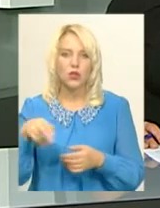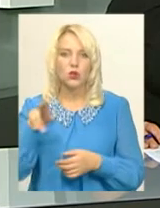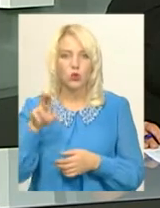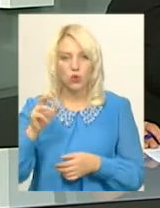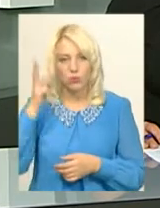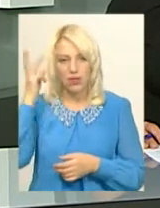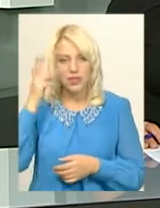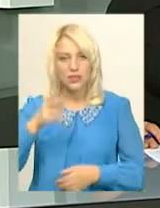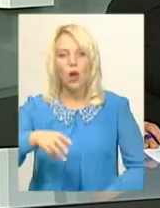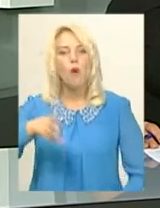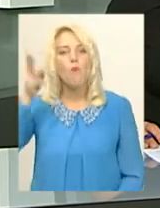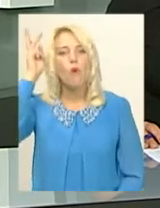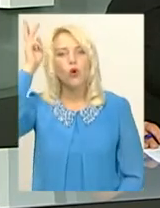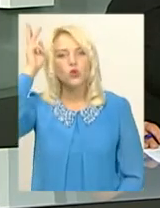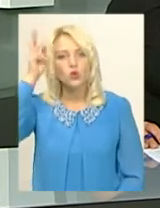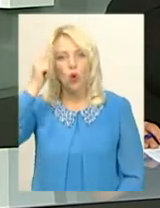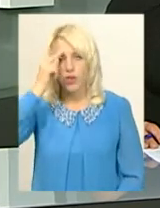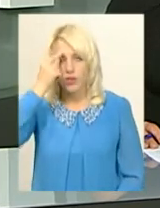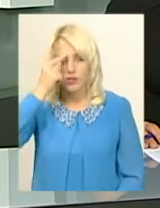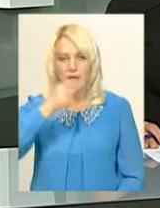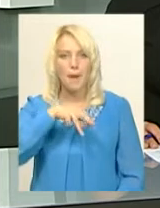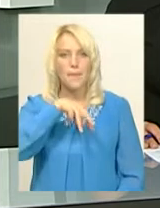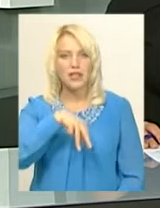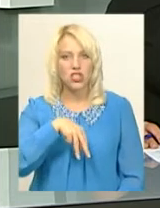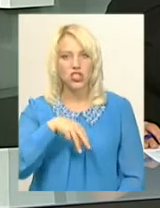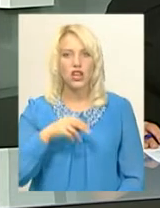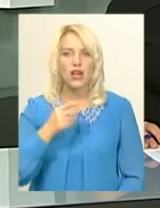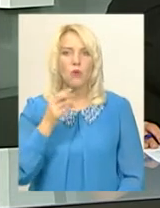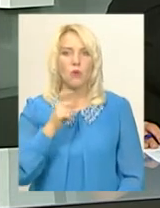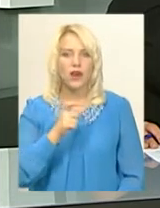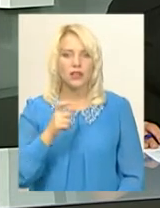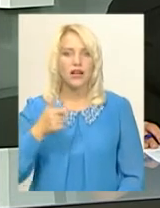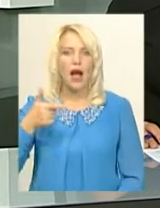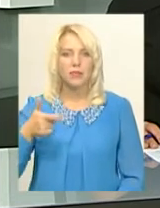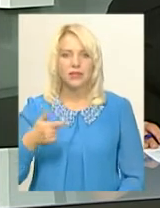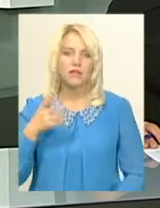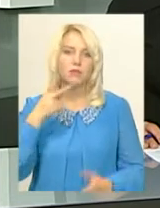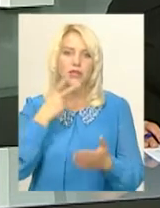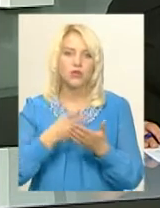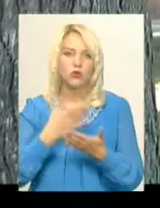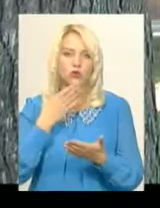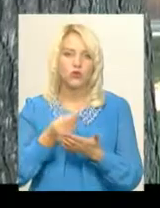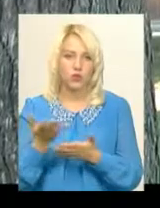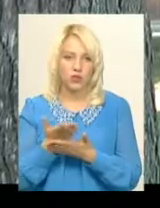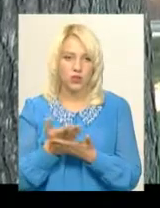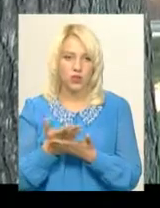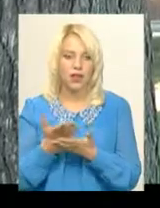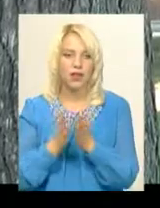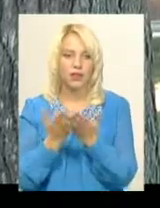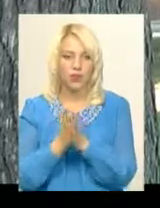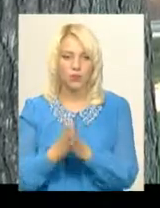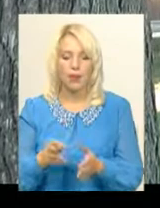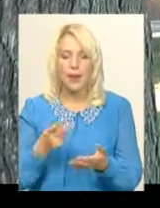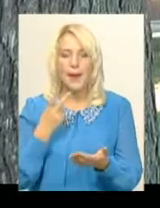Індії в Україні Маноч Кумар Бхарді. В обласному центрі він презентує власну книгу. Презентація